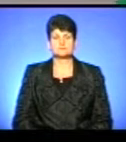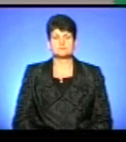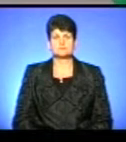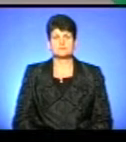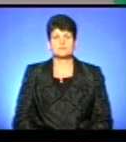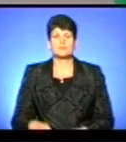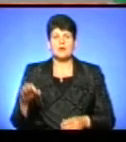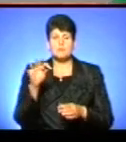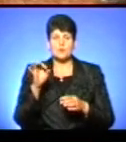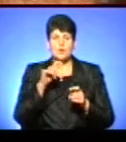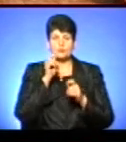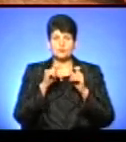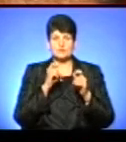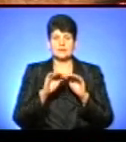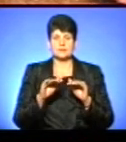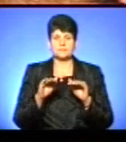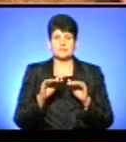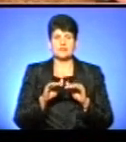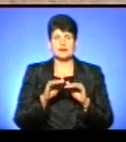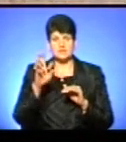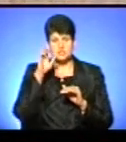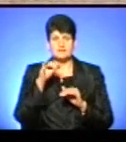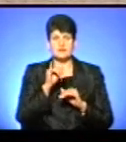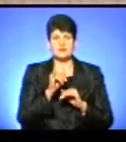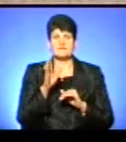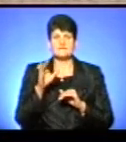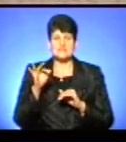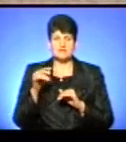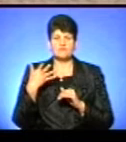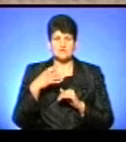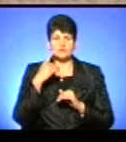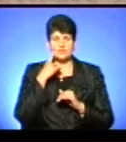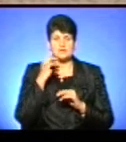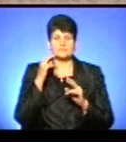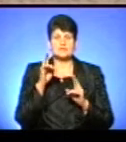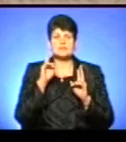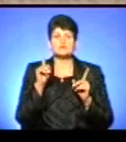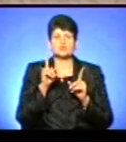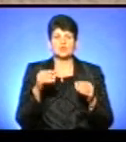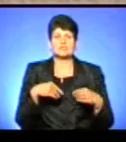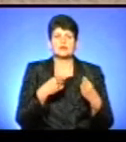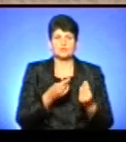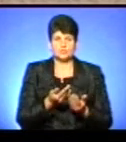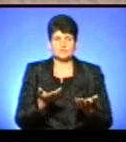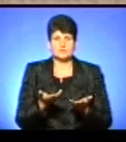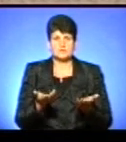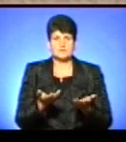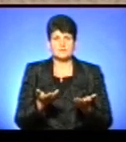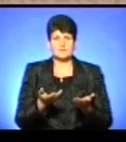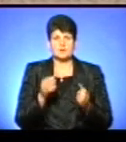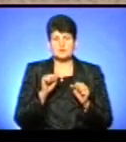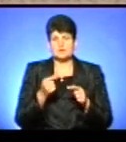Про подарунки від держави Галина Васильєв уже чула. Залежить, що вони там дають. Це не знати, чи це якісь